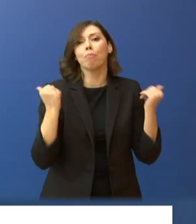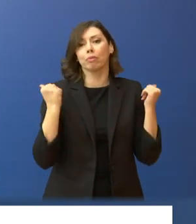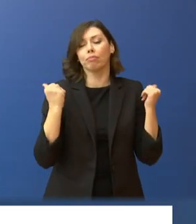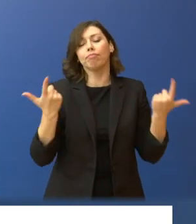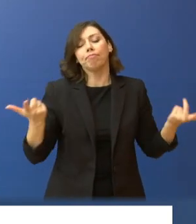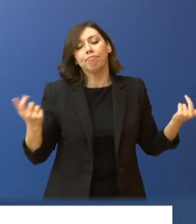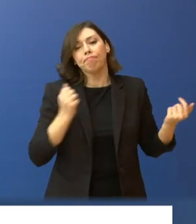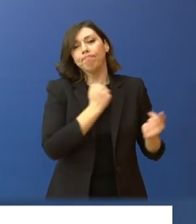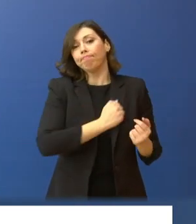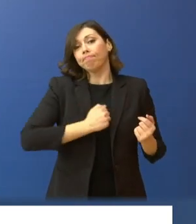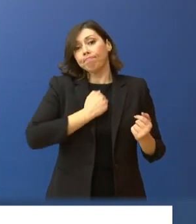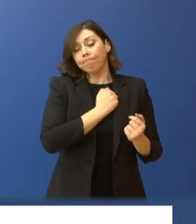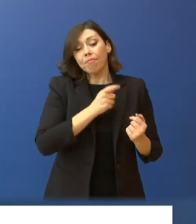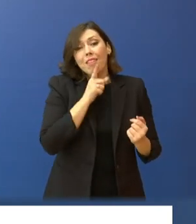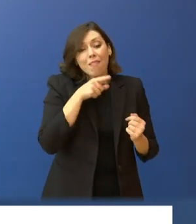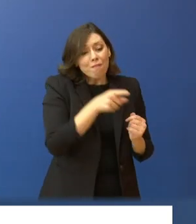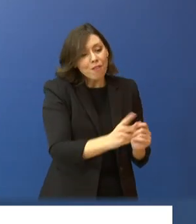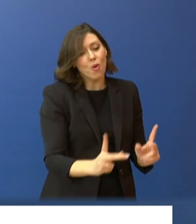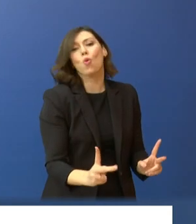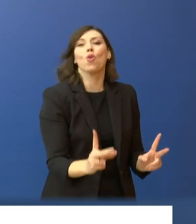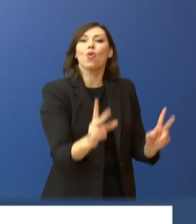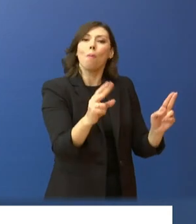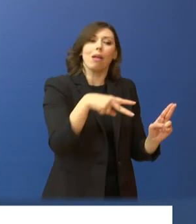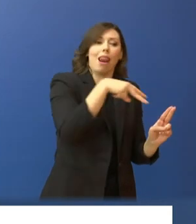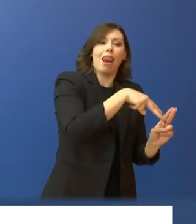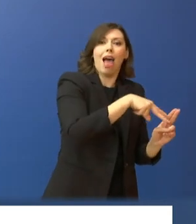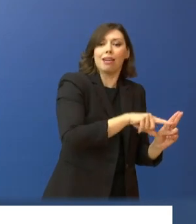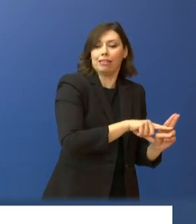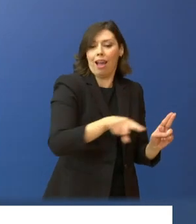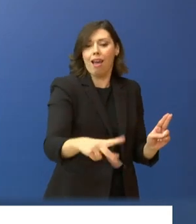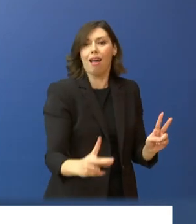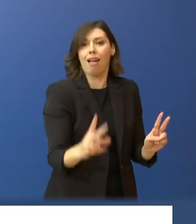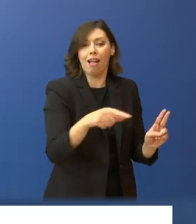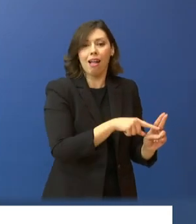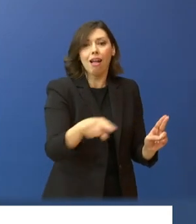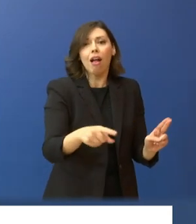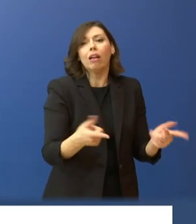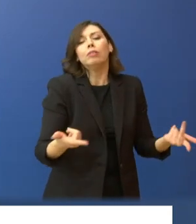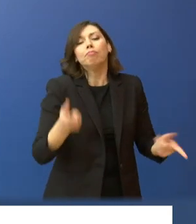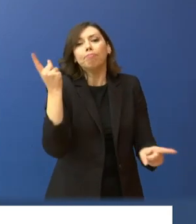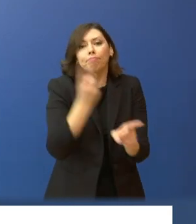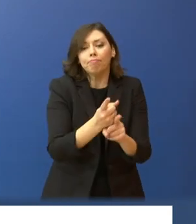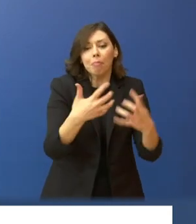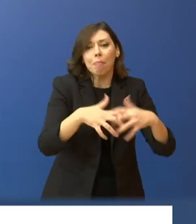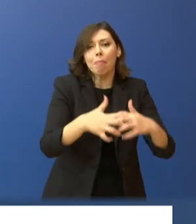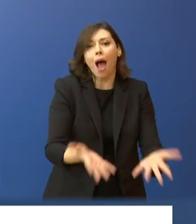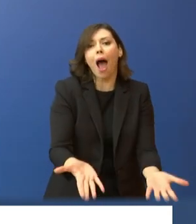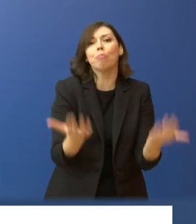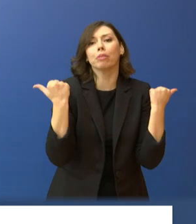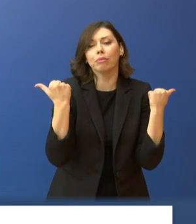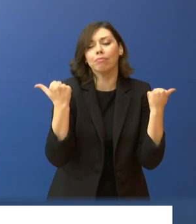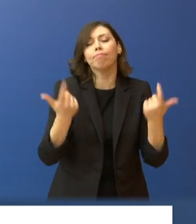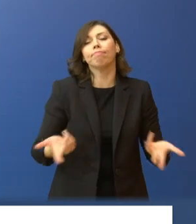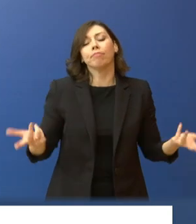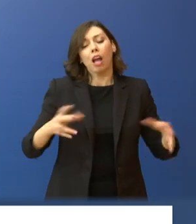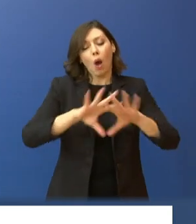ολοκληρωθεί συνέβη αυτό το τραγικό δυστύχημα. Για όλα αυτά θα δοθούν απαντήσεις το επόμενο